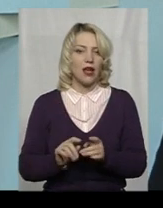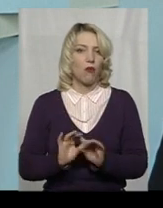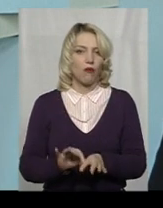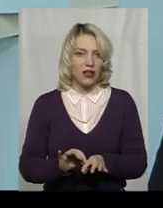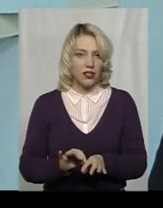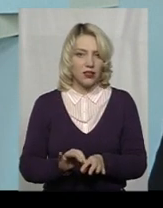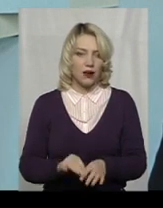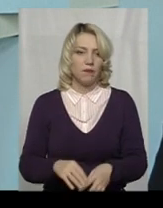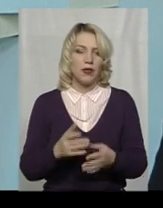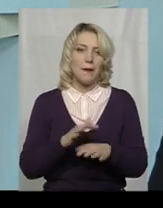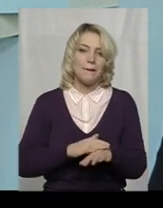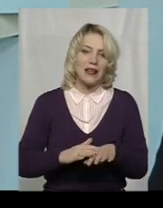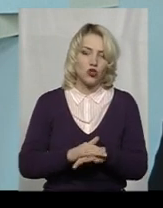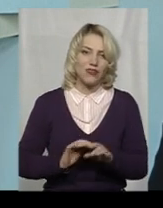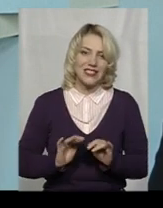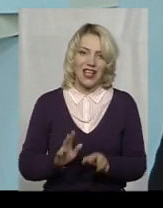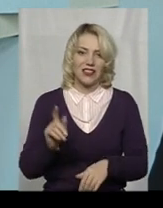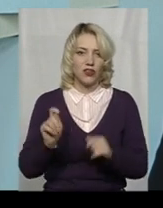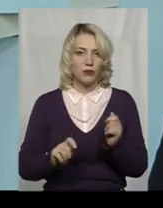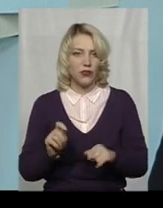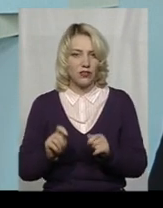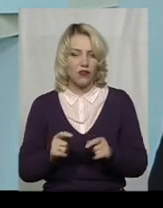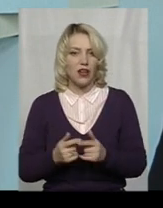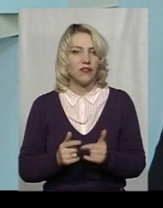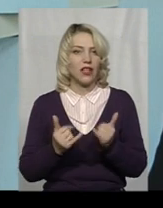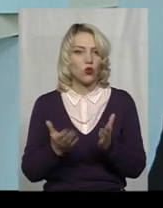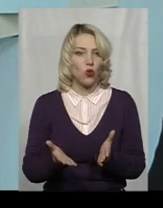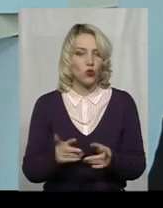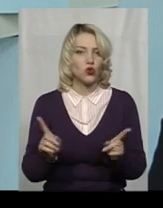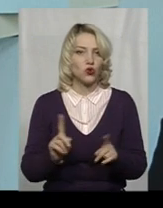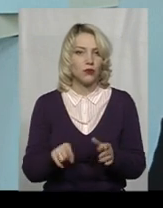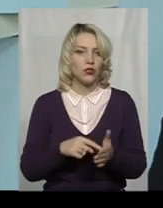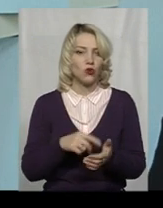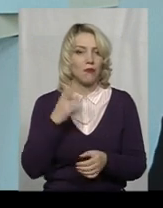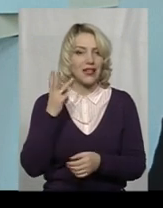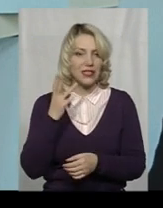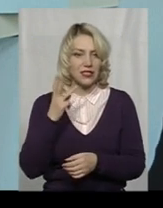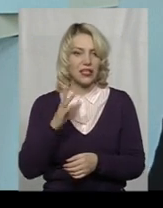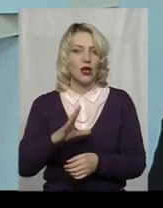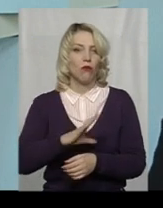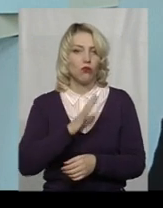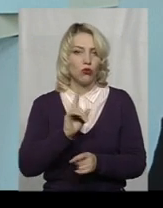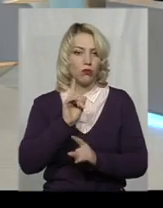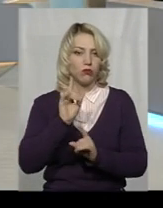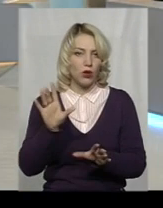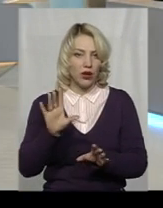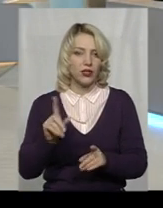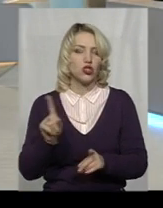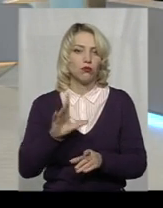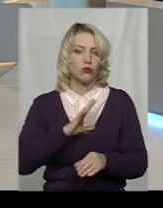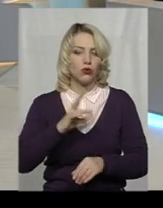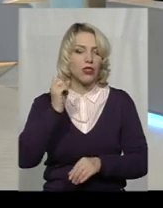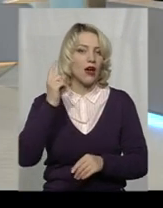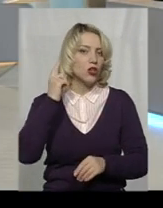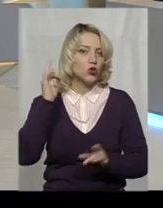масових заходів, фестивалів, для того, щоб місто Хмельницький було популярним, щоб воно було на